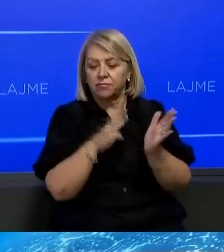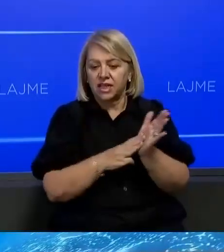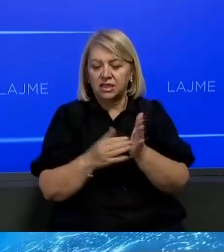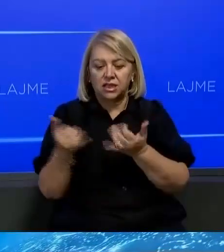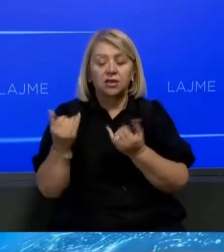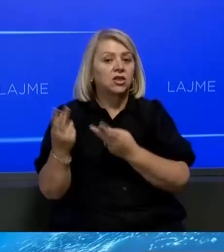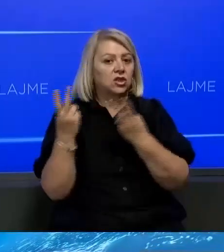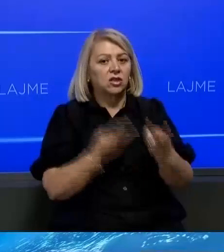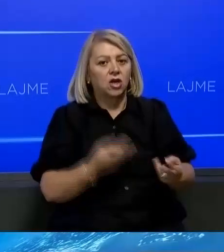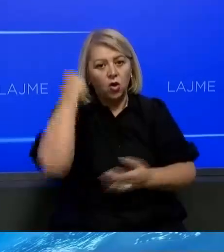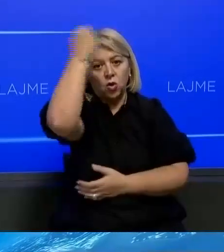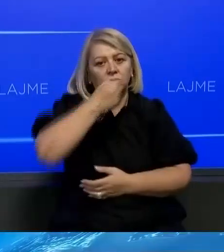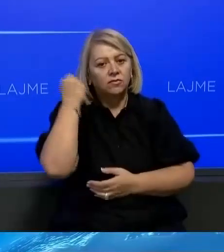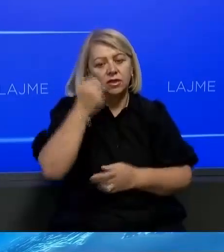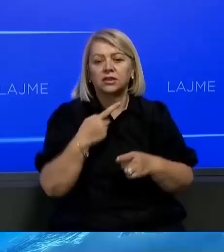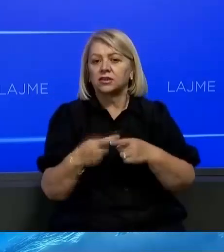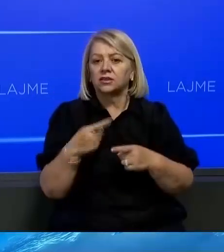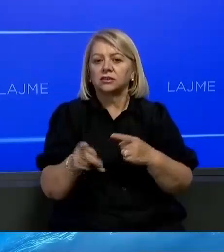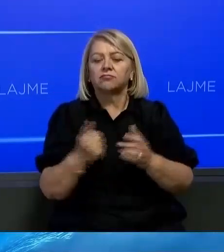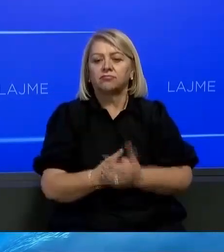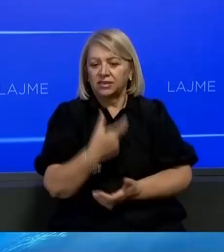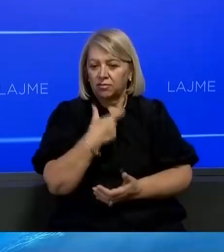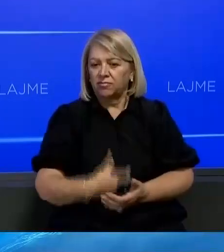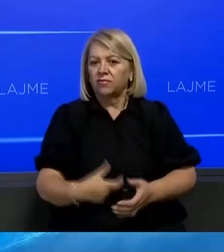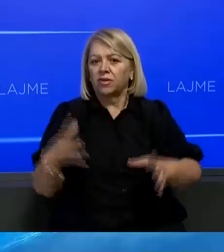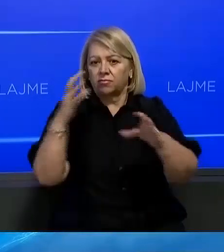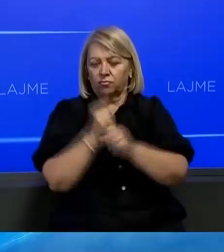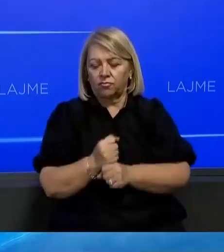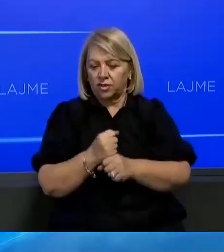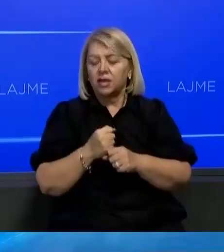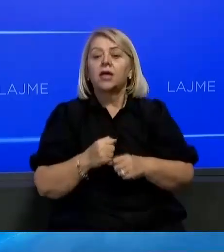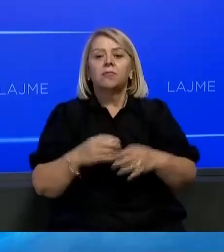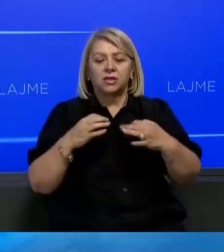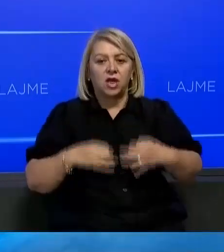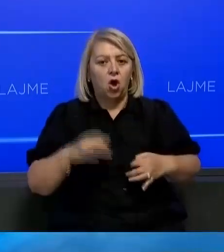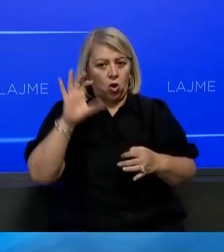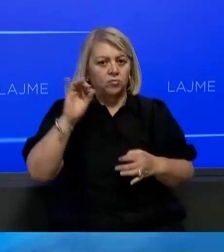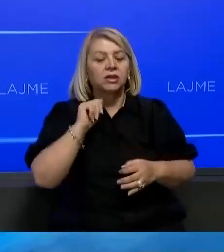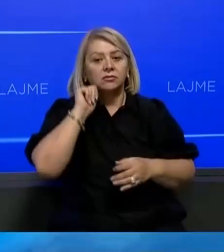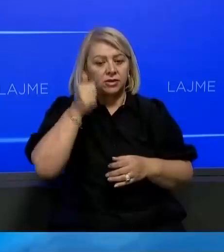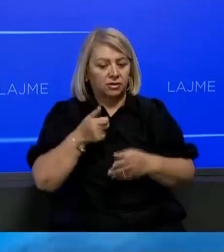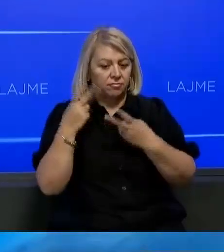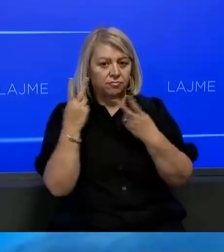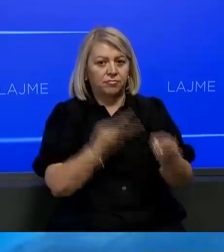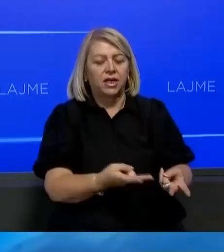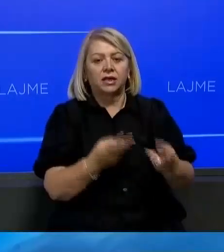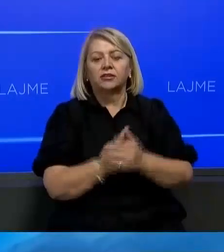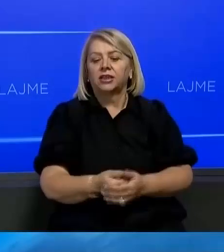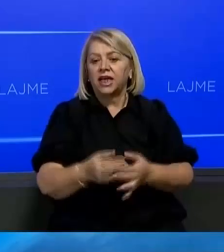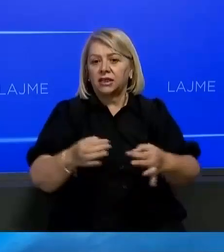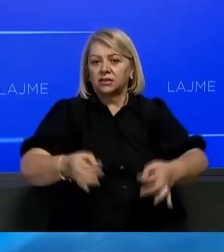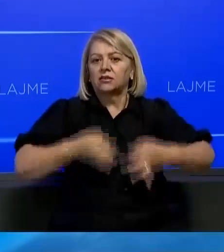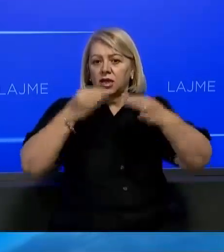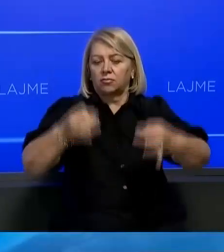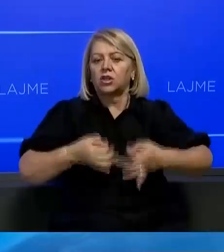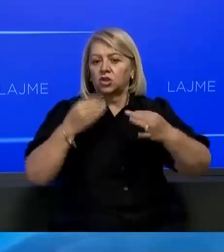sonë të për vizit në Kosovë me rastin e për mbyllisë së mandatit të ti. Presidentja Osmani do të apres nesër presidentin Meta me ceremonit më të larta